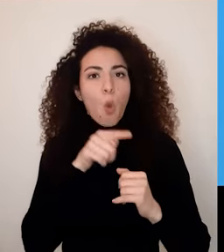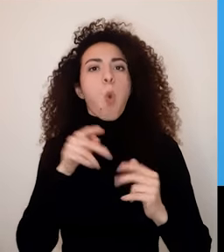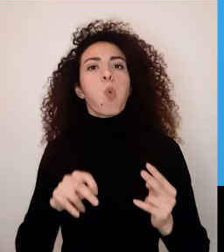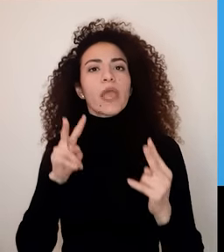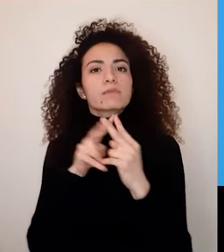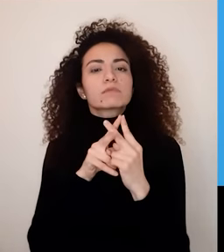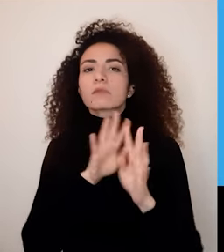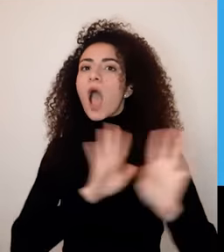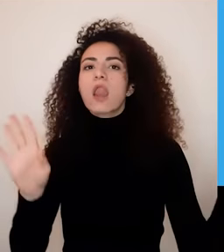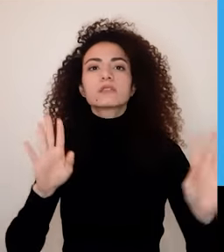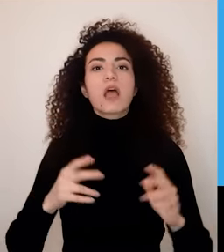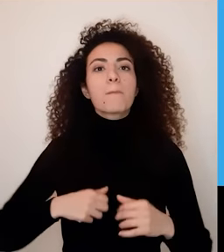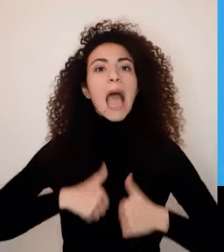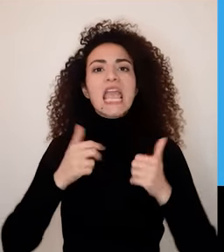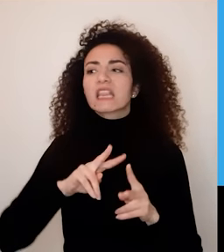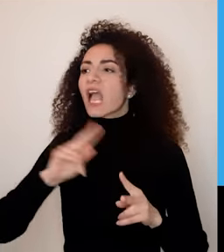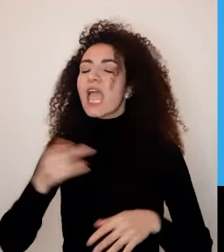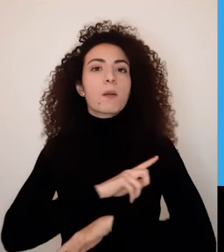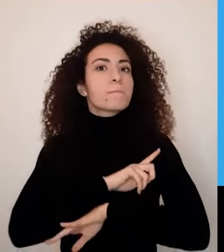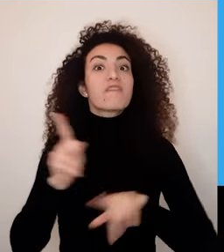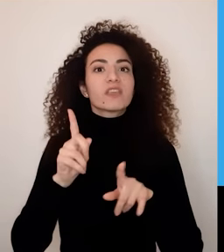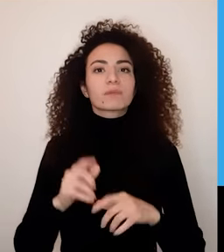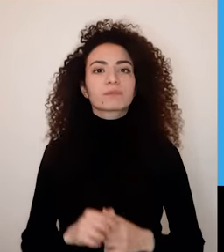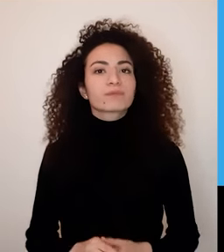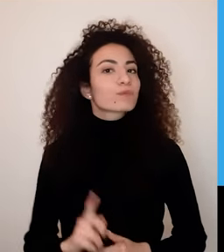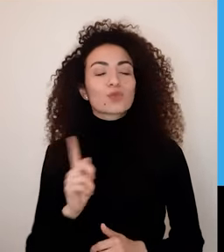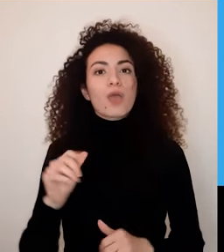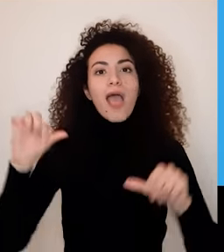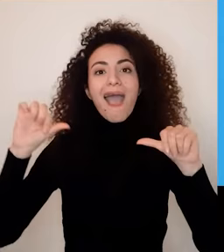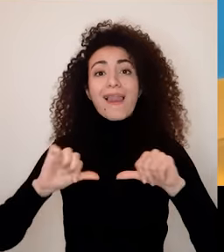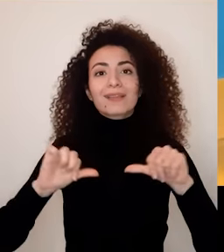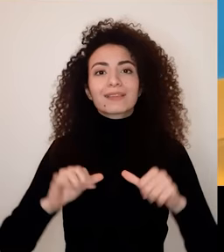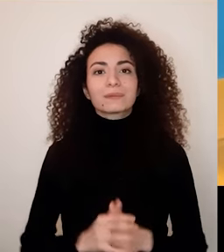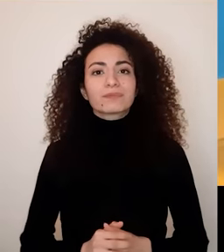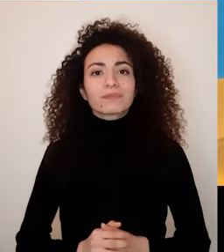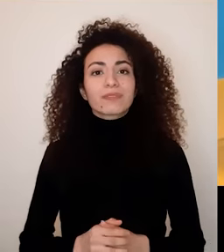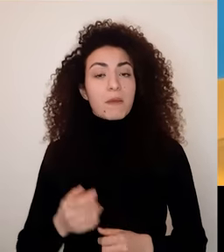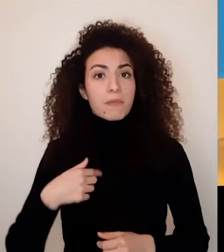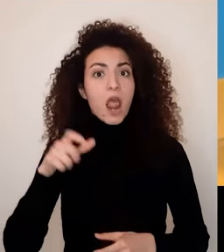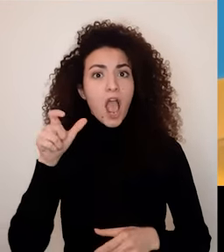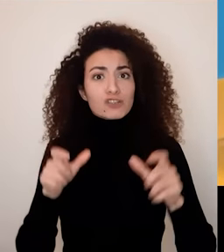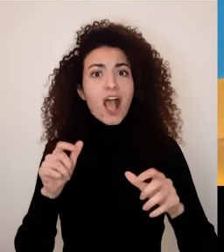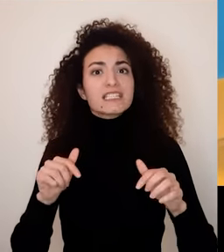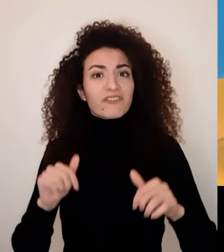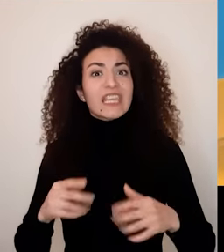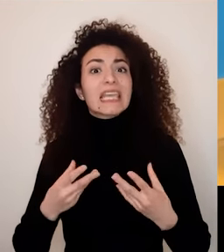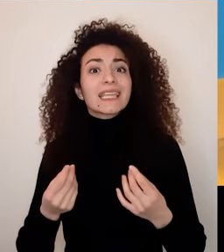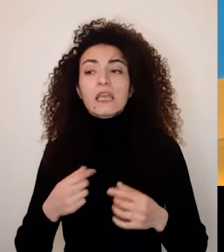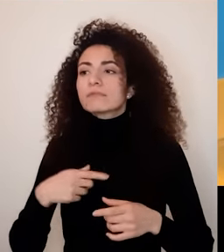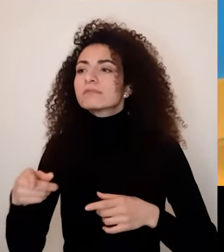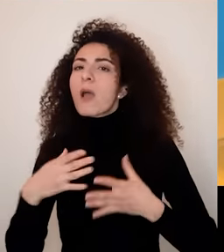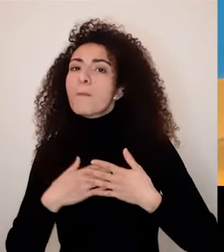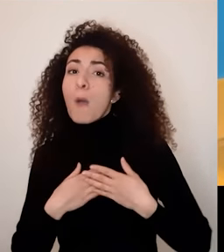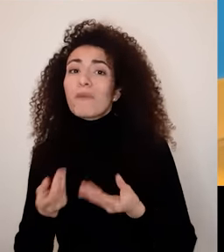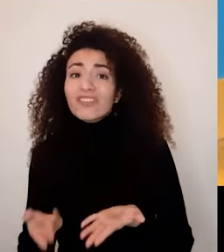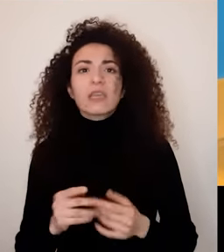مشتركة تجاه الآخر أكيد هو هيدا الشخص توقم الروح اللي عم نفتش عليه هيدا معتقد خاطئ لأنه ما فيه توقم